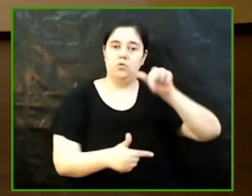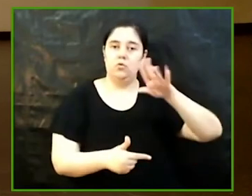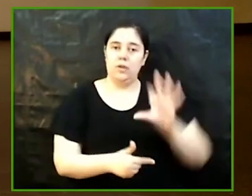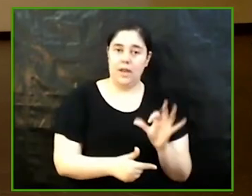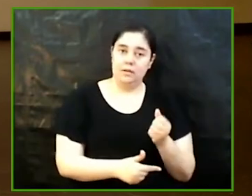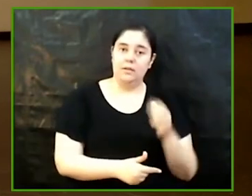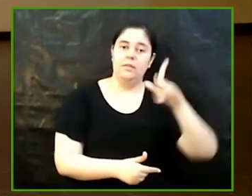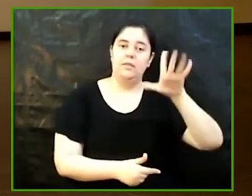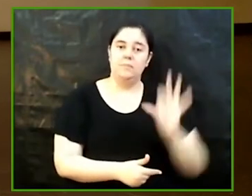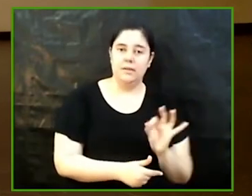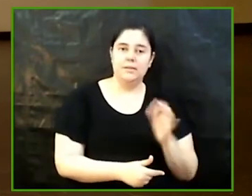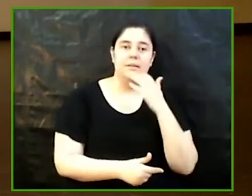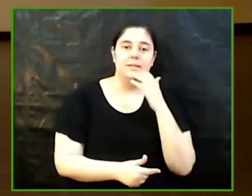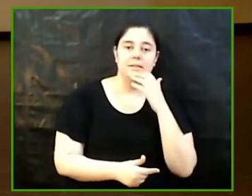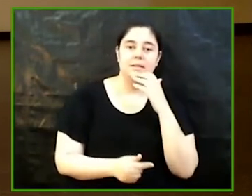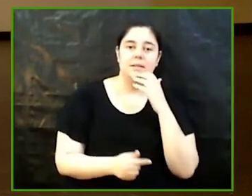Ambigüedat de género